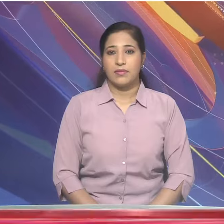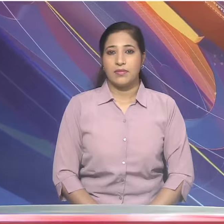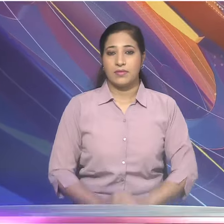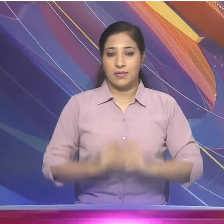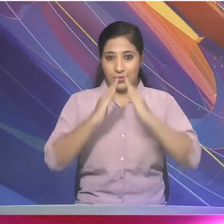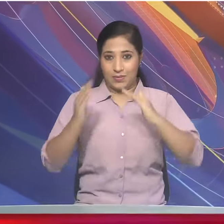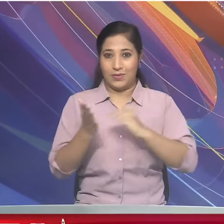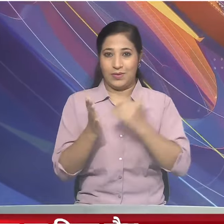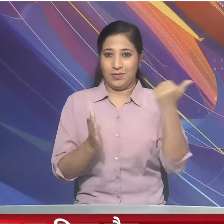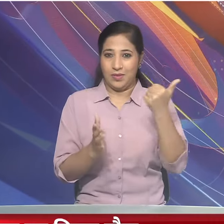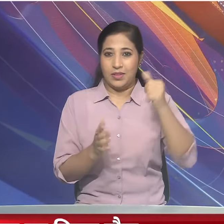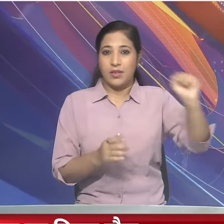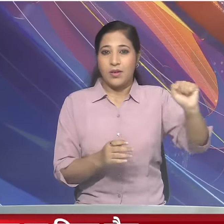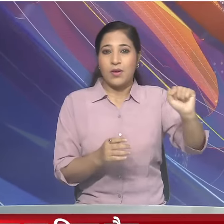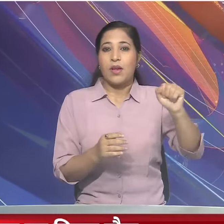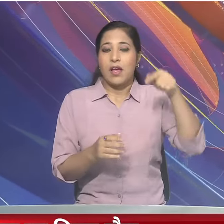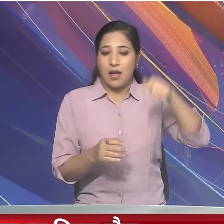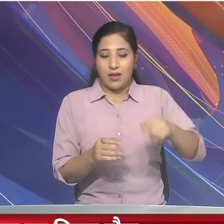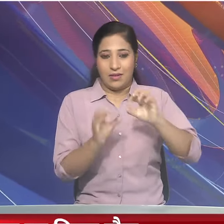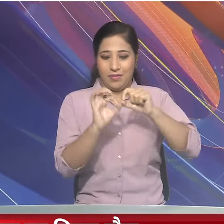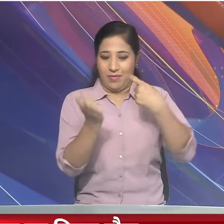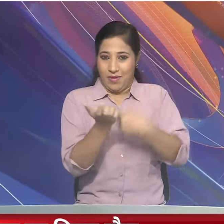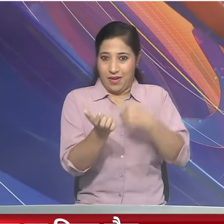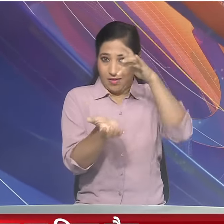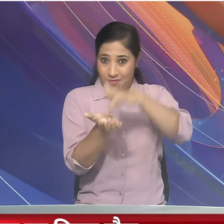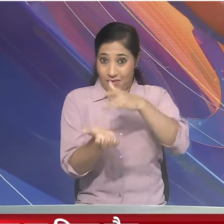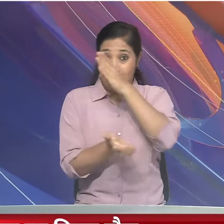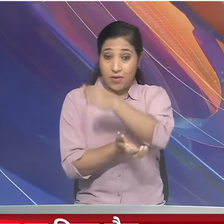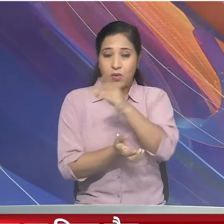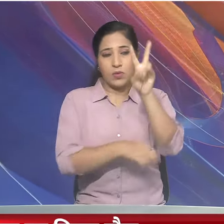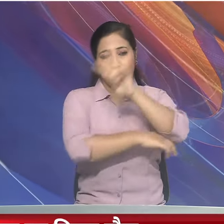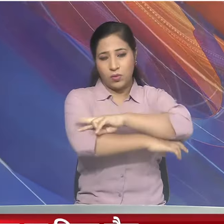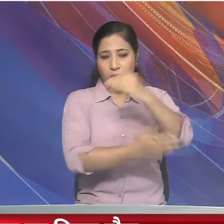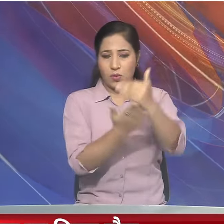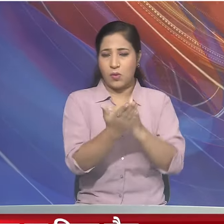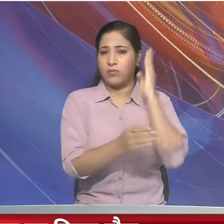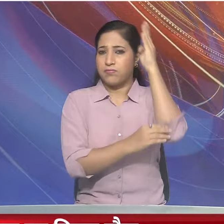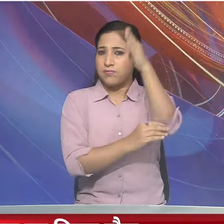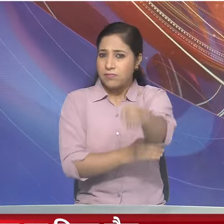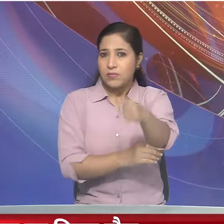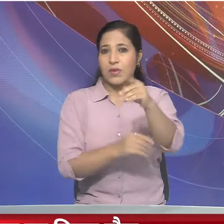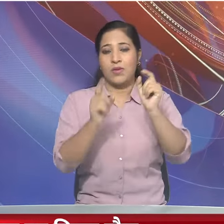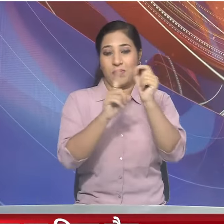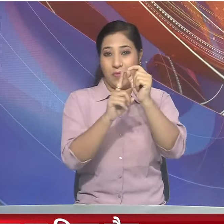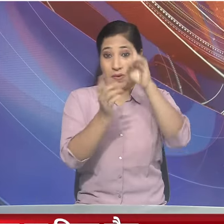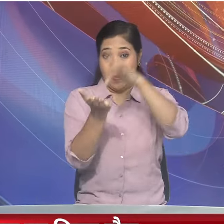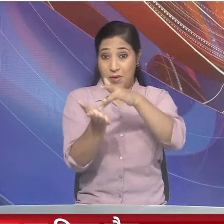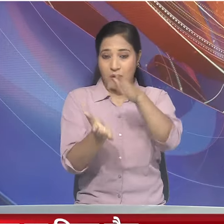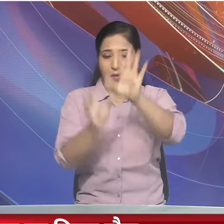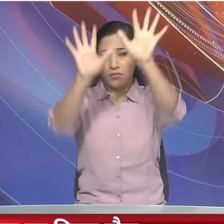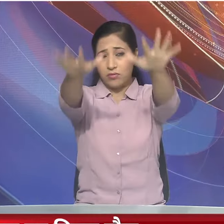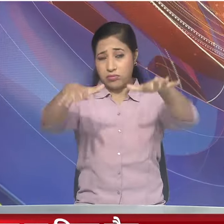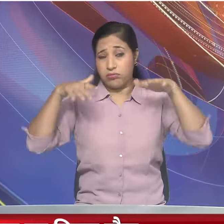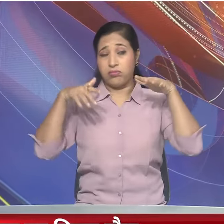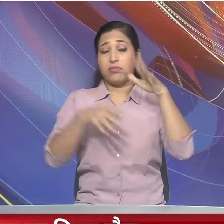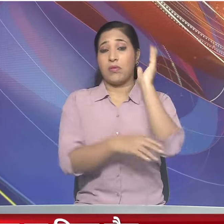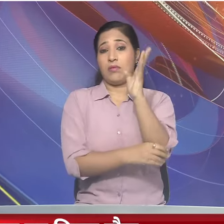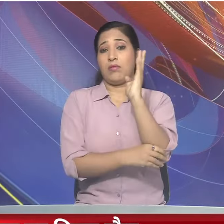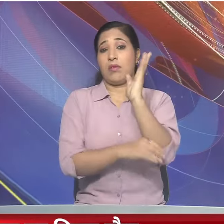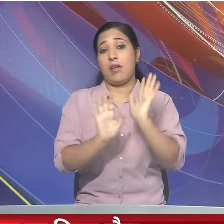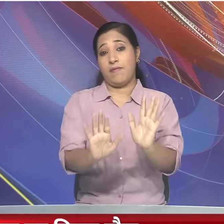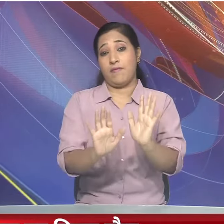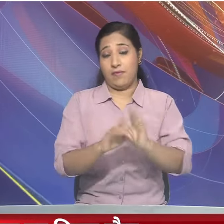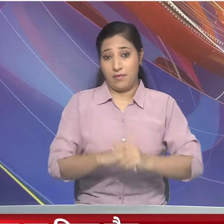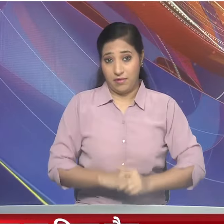केंद्री ग्रह मंत्री अमिशाह आज से बिहार के दो दिन के दोरे पर पूनिया में जनभावना रैली को करेंगे संबोधिक